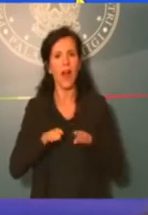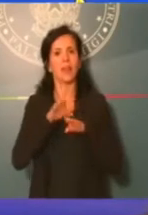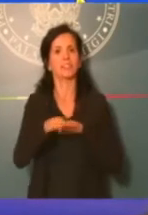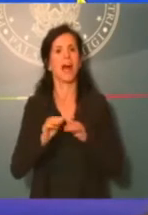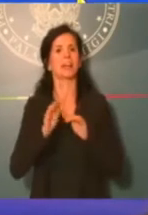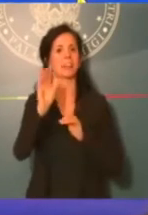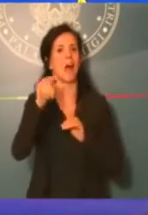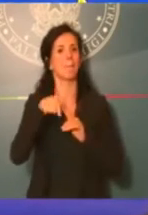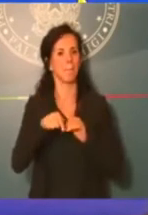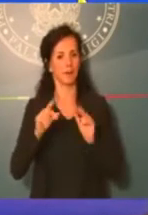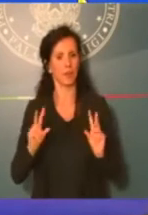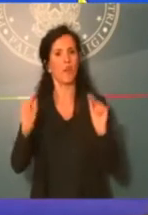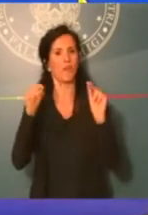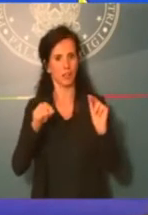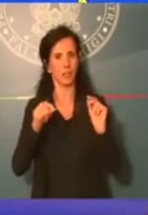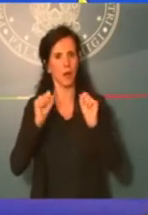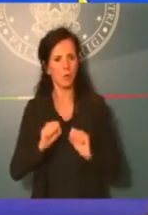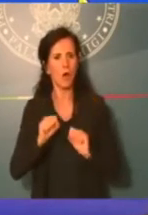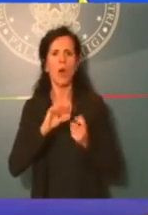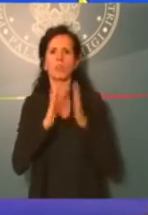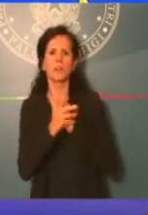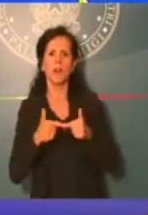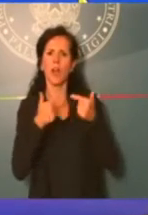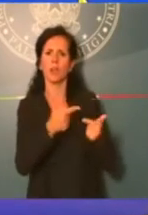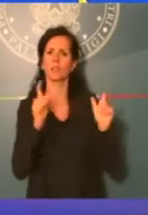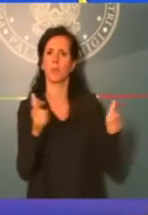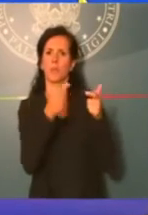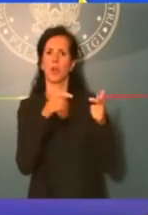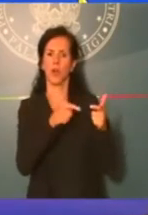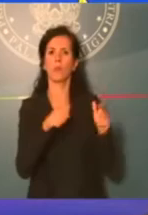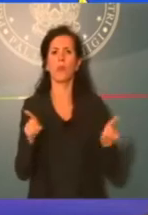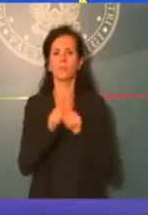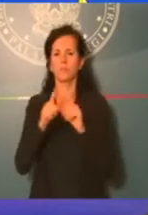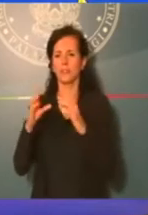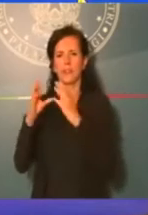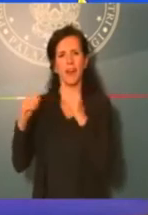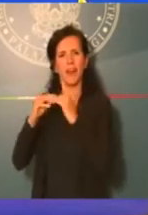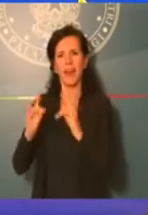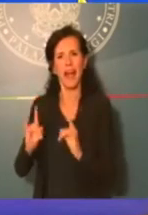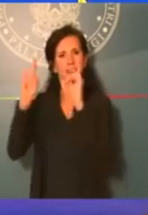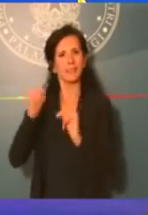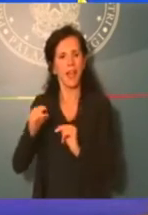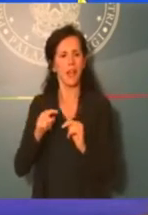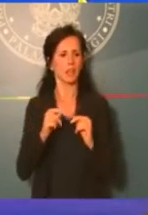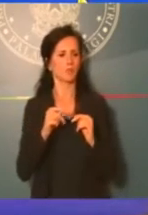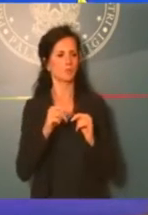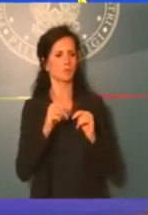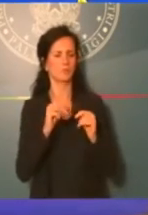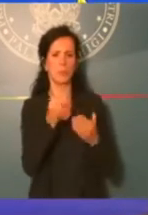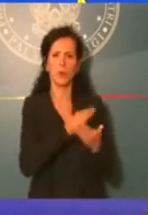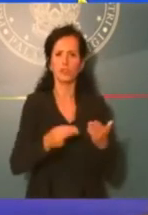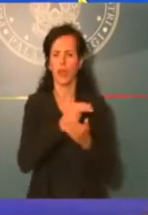cui però si ritrovano impantanati anche gli stessi cantieri, le opere anche strategiche. Ecco, noi